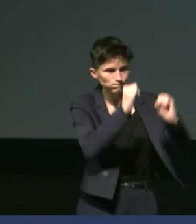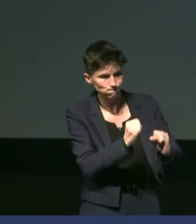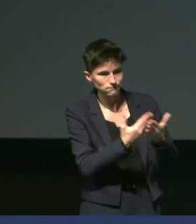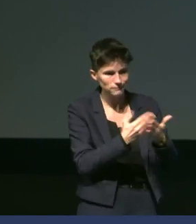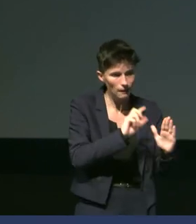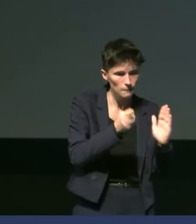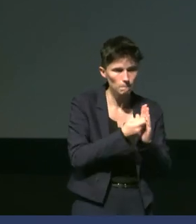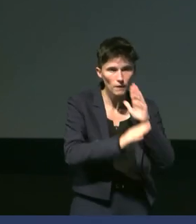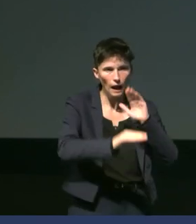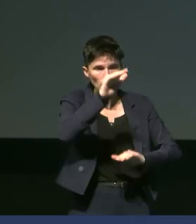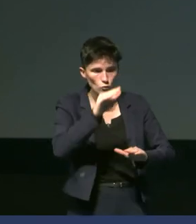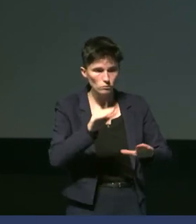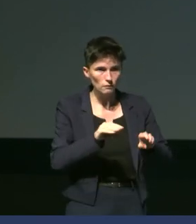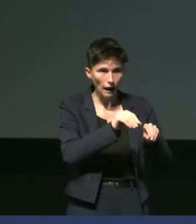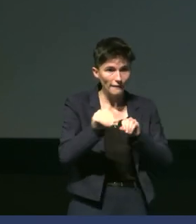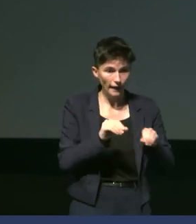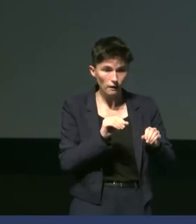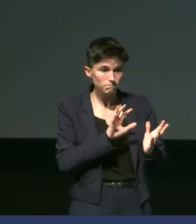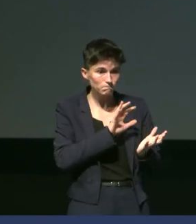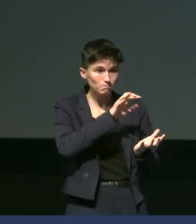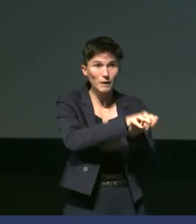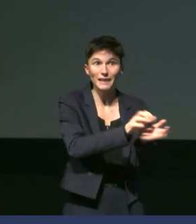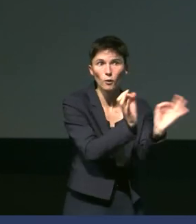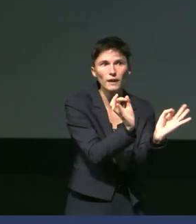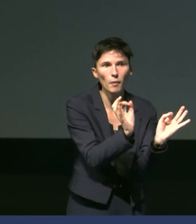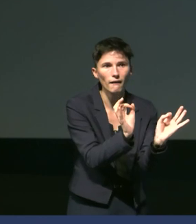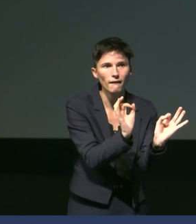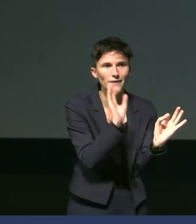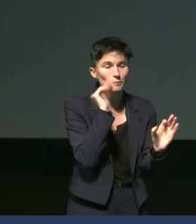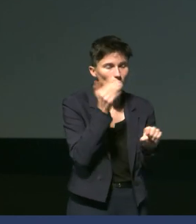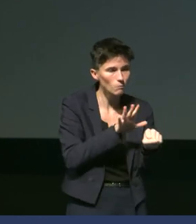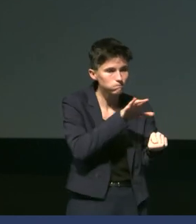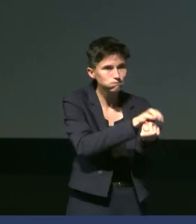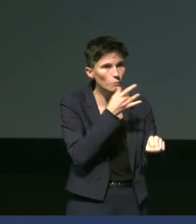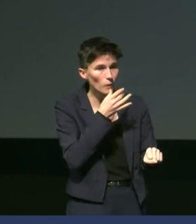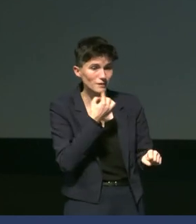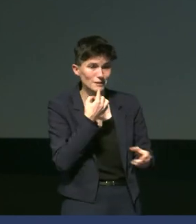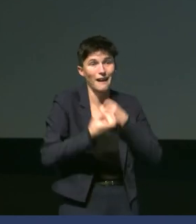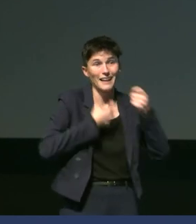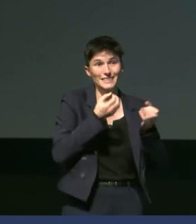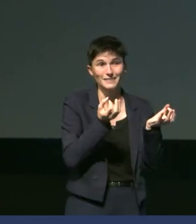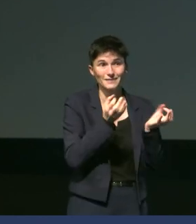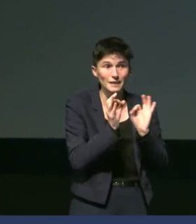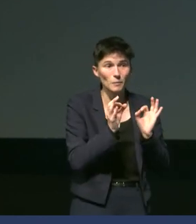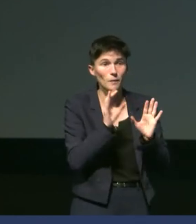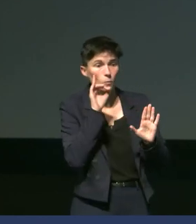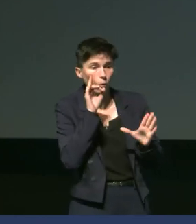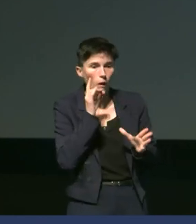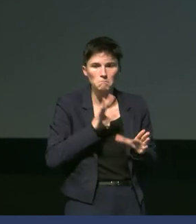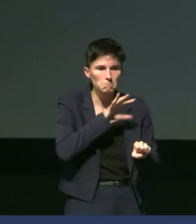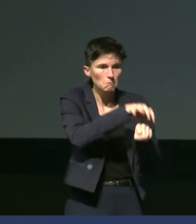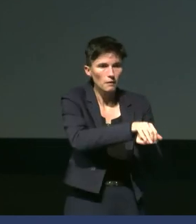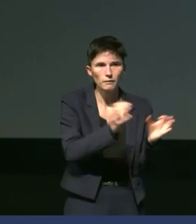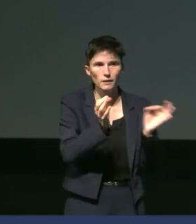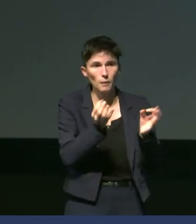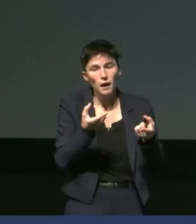manchots à délit, à terre, n'ont pas de prédateurs. Donc c sûr qu'on va être sur des espèces qui tombent beaucoup moins agressives parce qu'il n a pas de prédation à terre. C'est